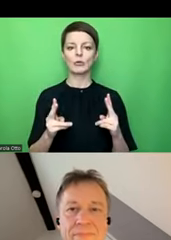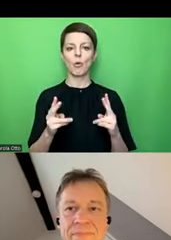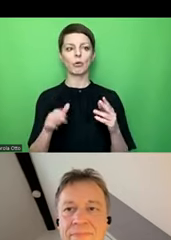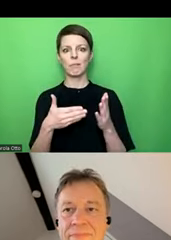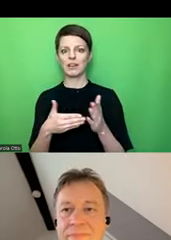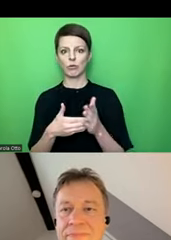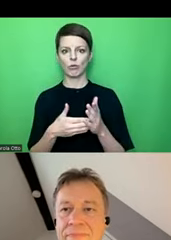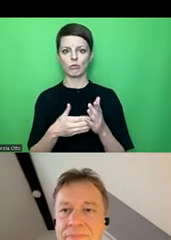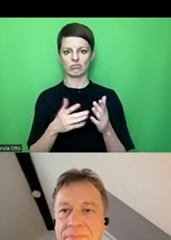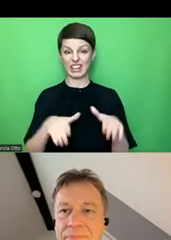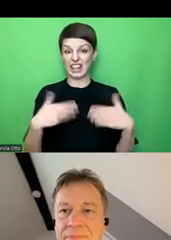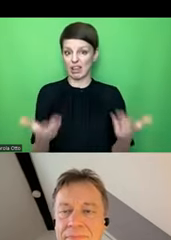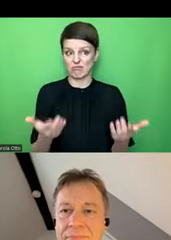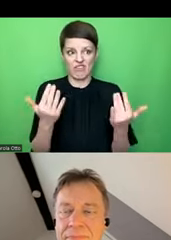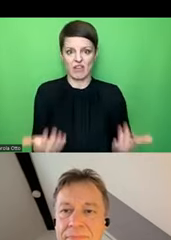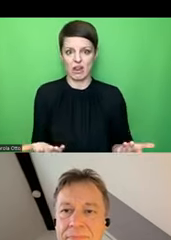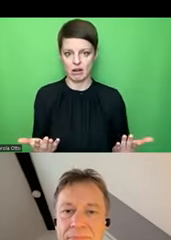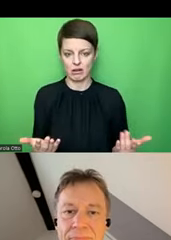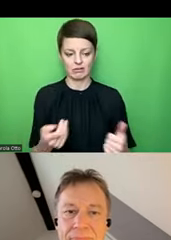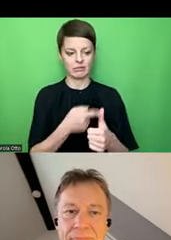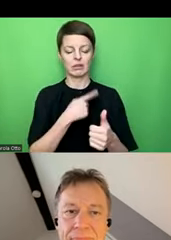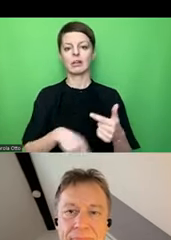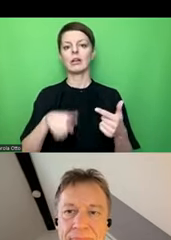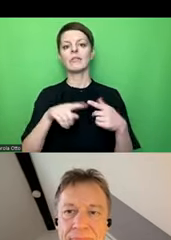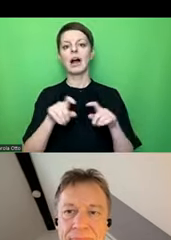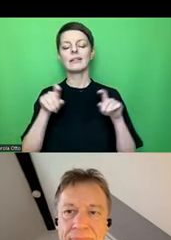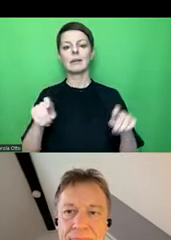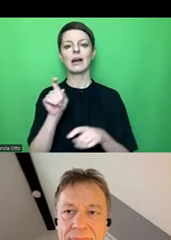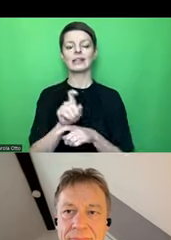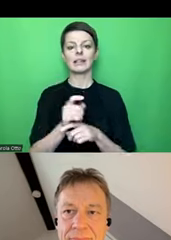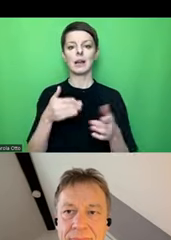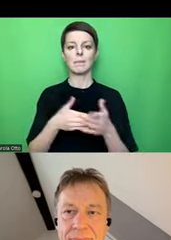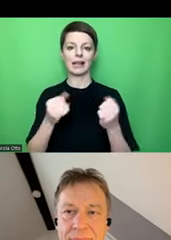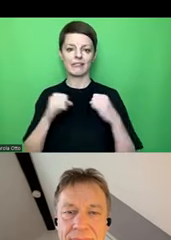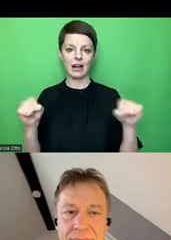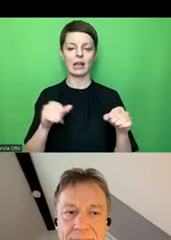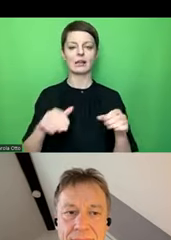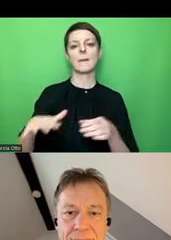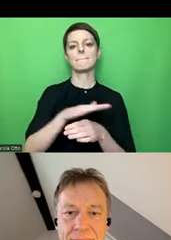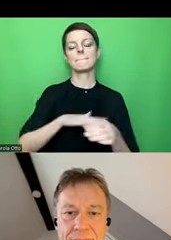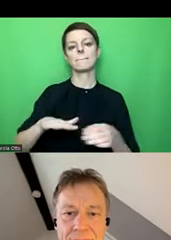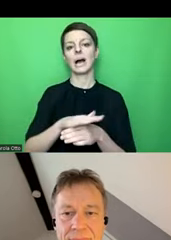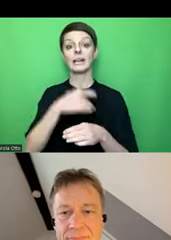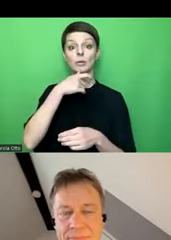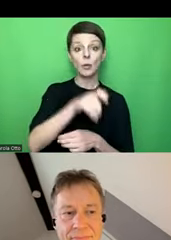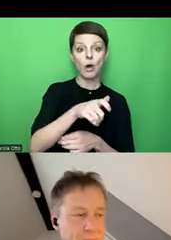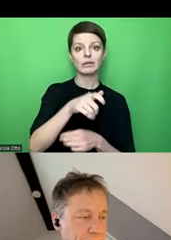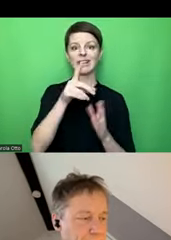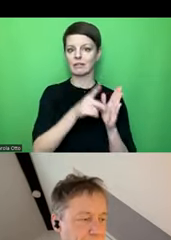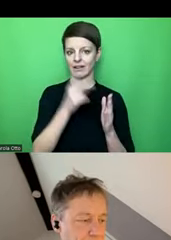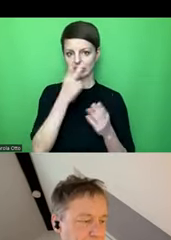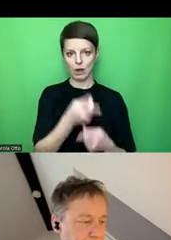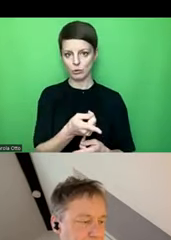Behinderungen gibt es denn überhaupt. Wir waren beim Thema digitale Barrierefreiheit im Bereich von Word und Word-Dateien.